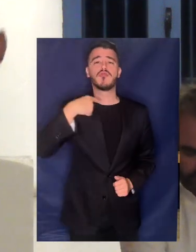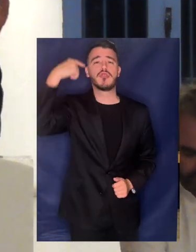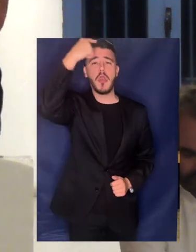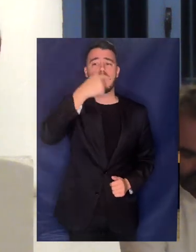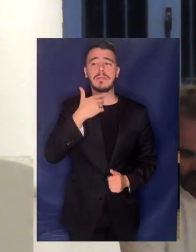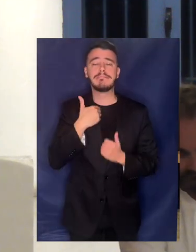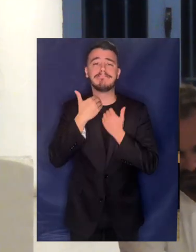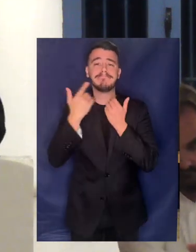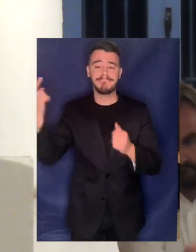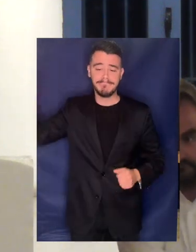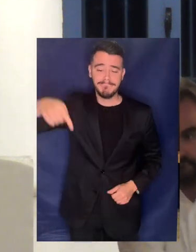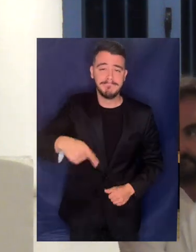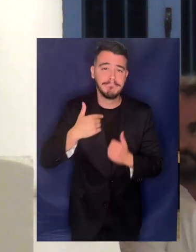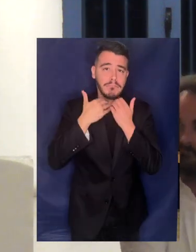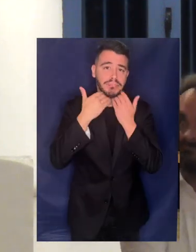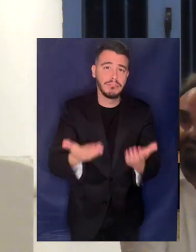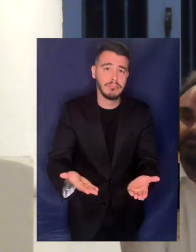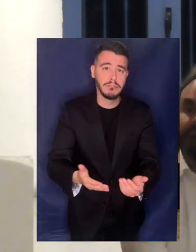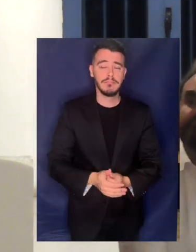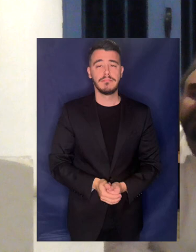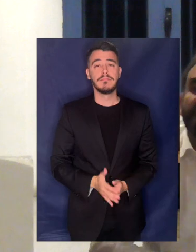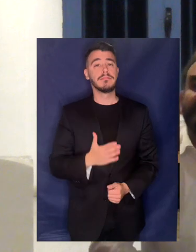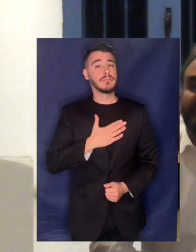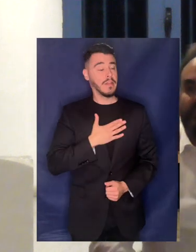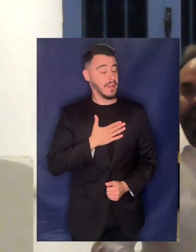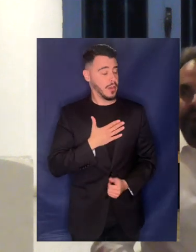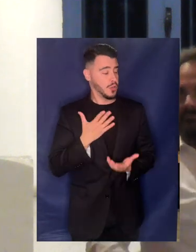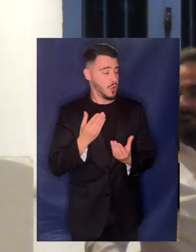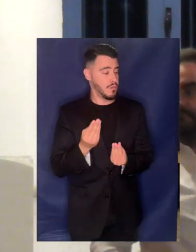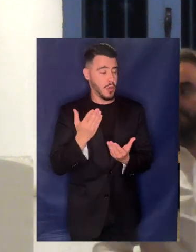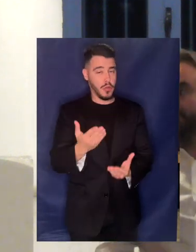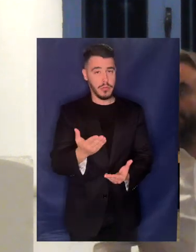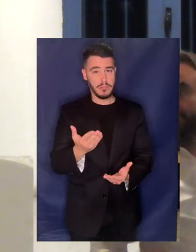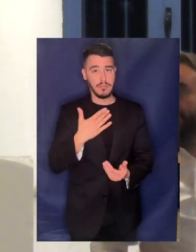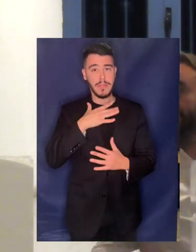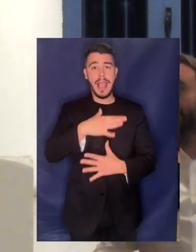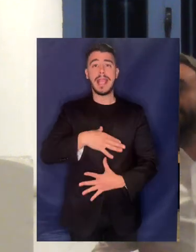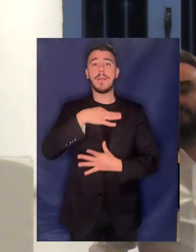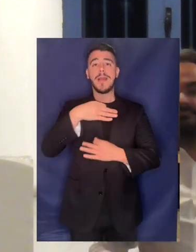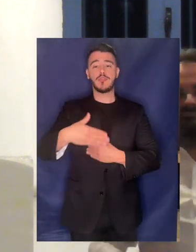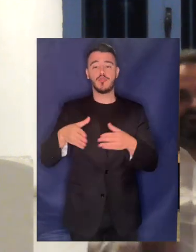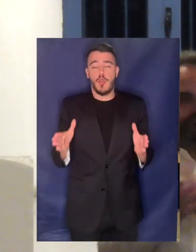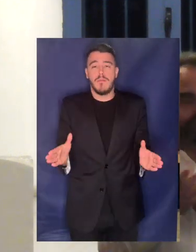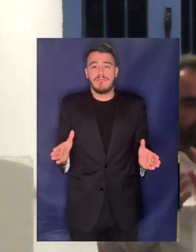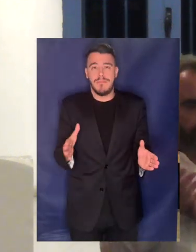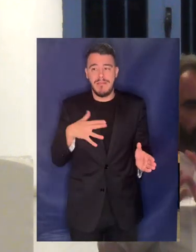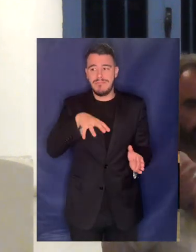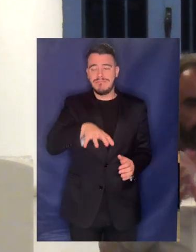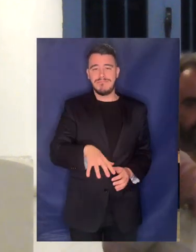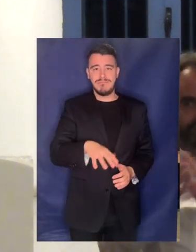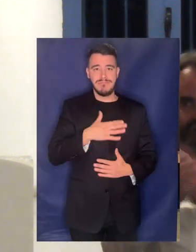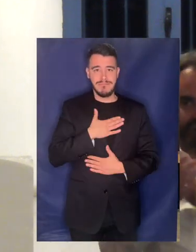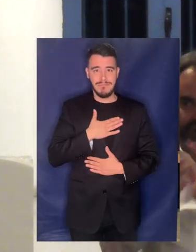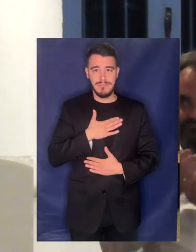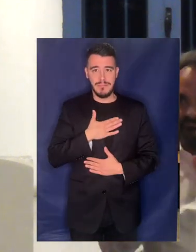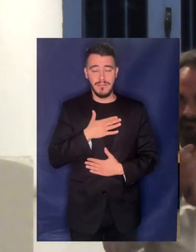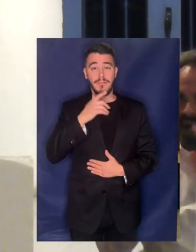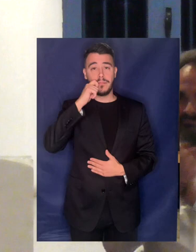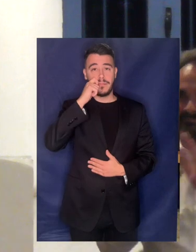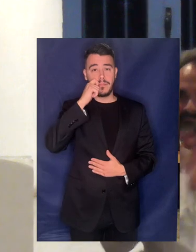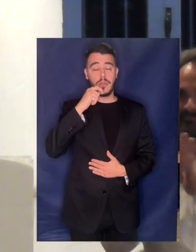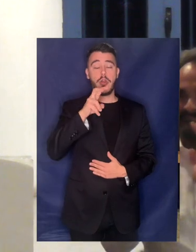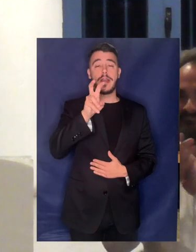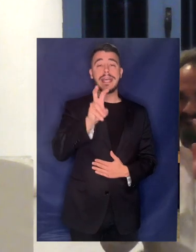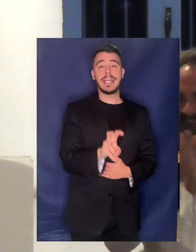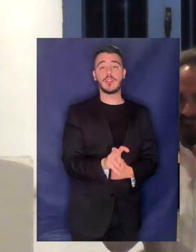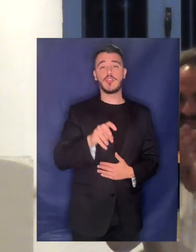σας ευχαριστώ και προσωπικά αλλά και εκ μέρους του τομέα θα σας ευχαριστήσει για άλλη μια φορά ο Χρήστος Γιαννούλης είναι